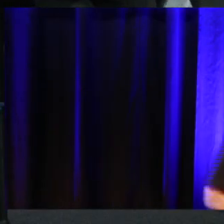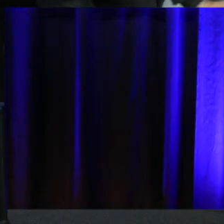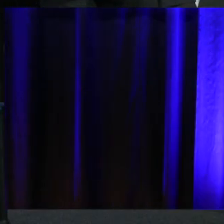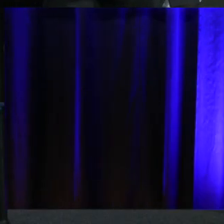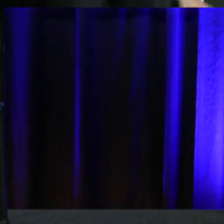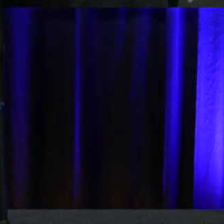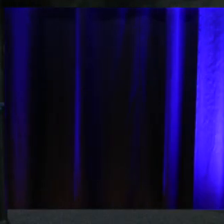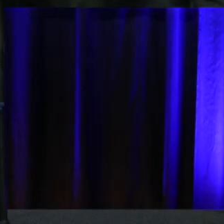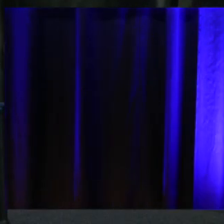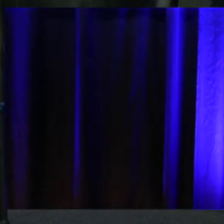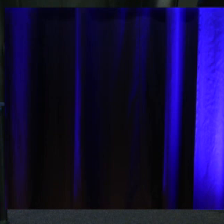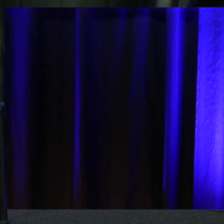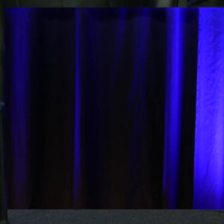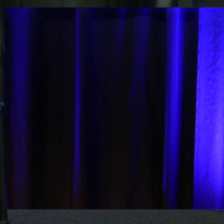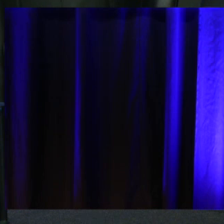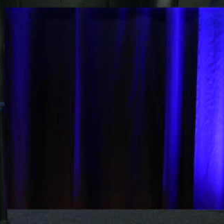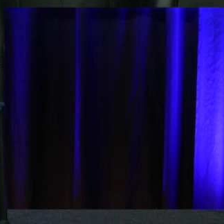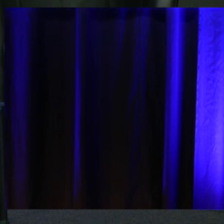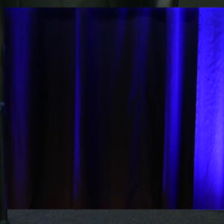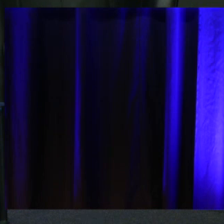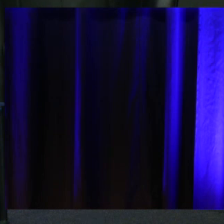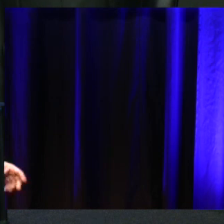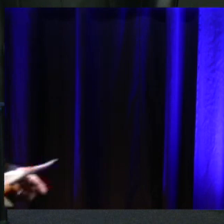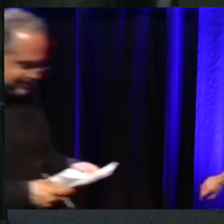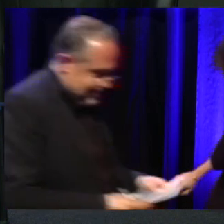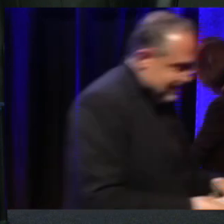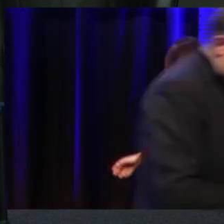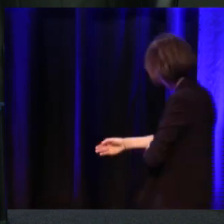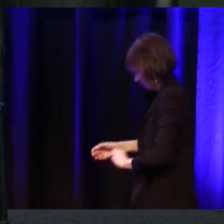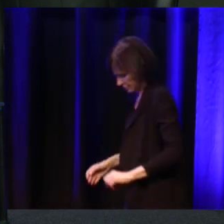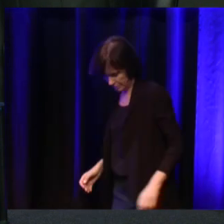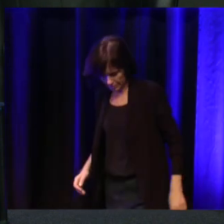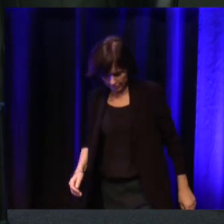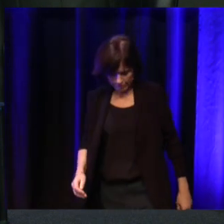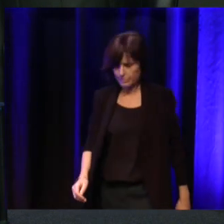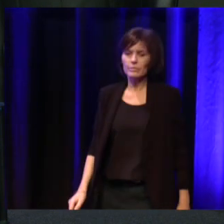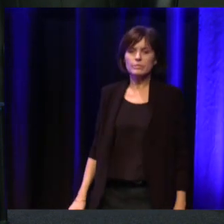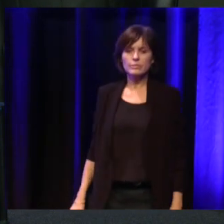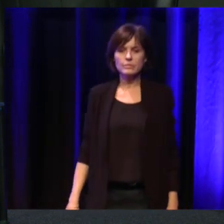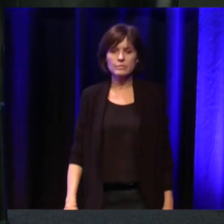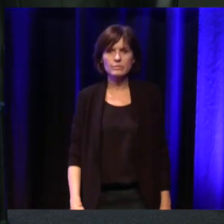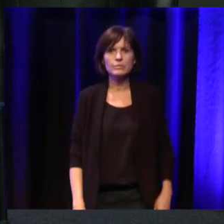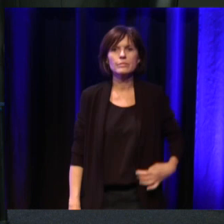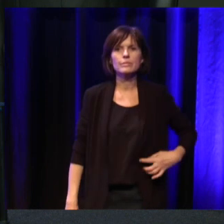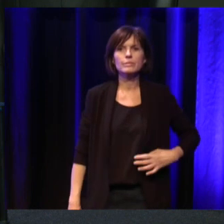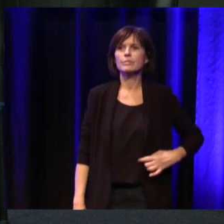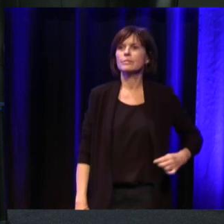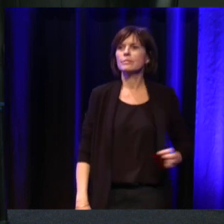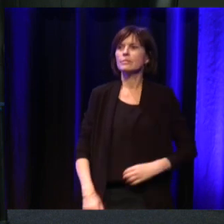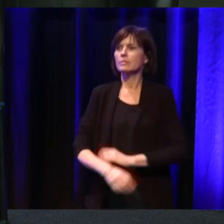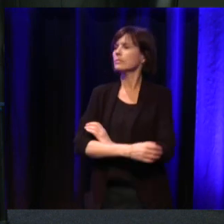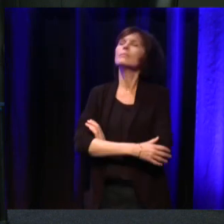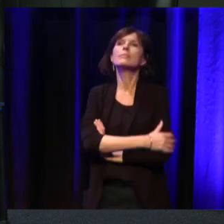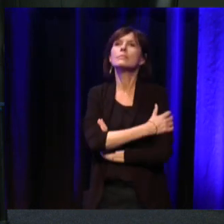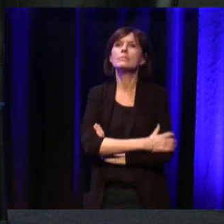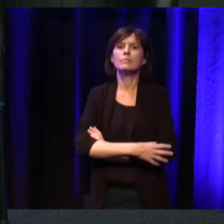Merci Fédérico et bonne route jusqu'à chez toi. On va poursuivre du coup